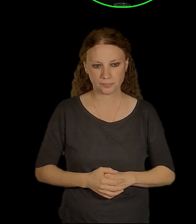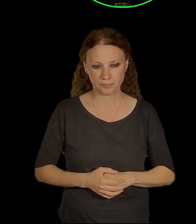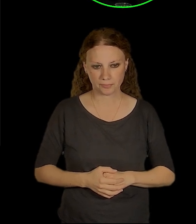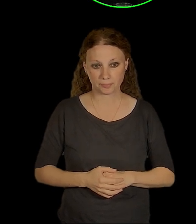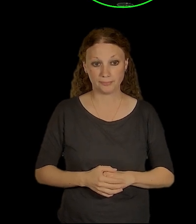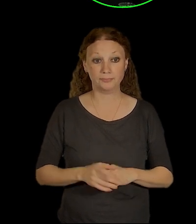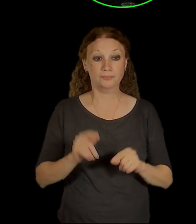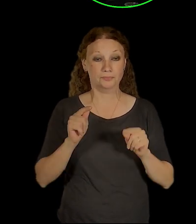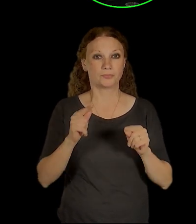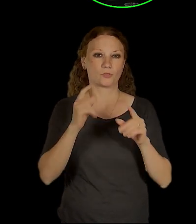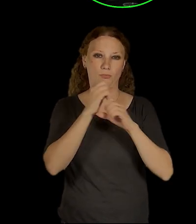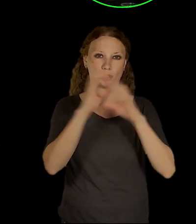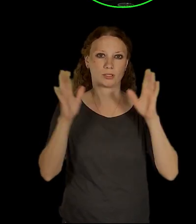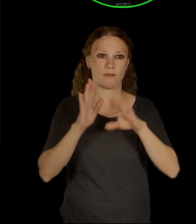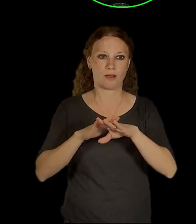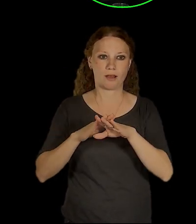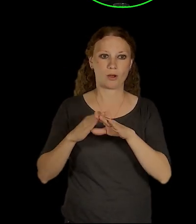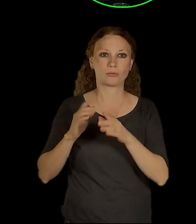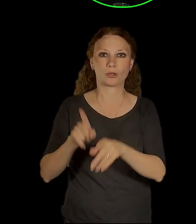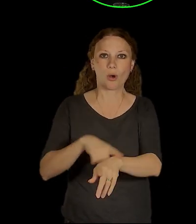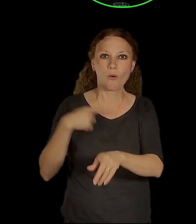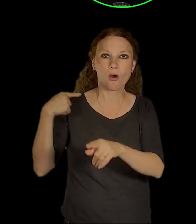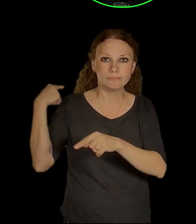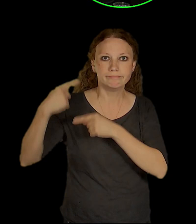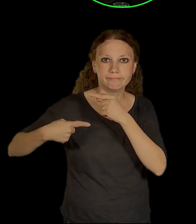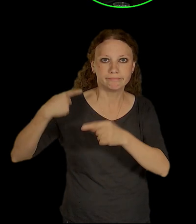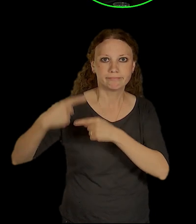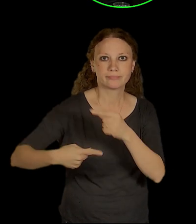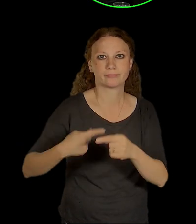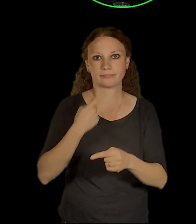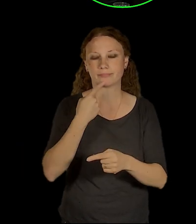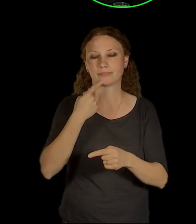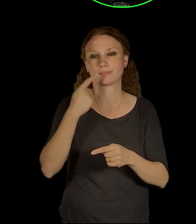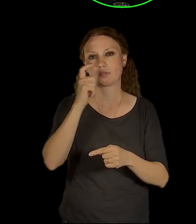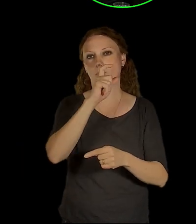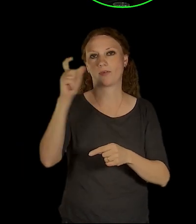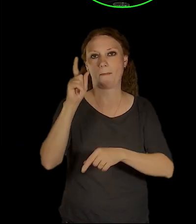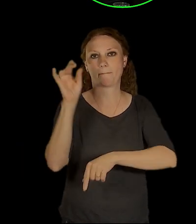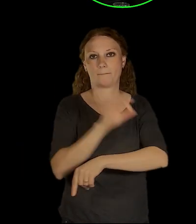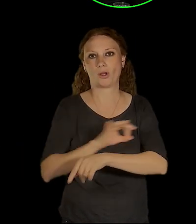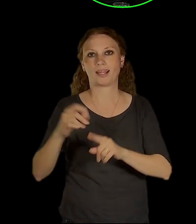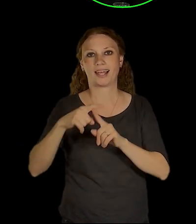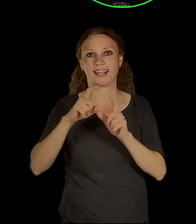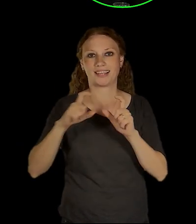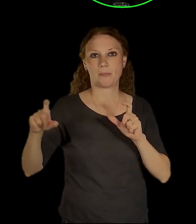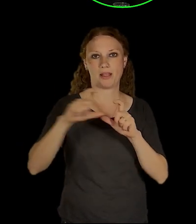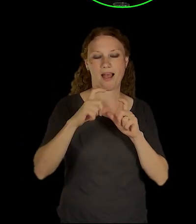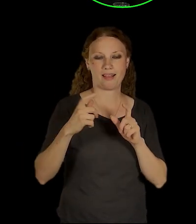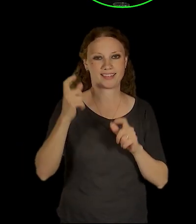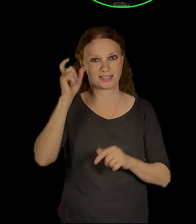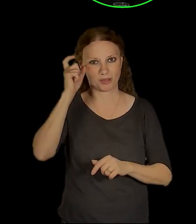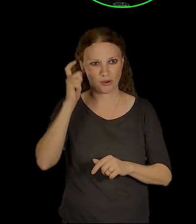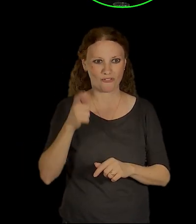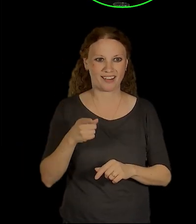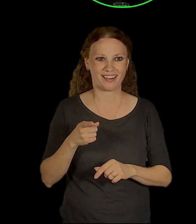pro představu, jak dlouhá historie je toho projektu, kterýmu říkáme Terminál Smíchov, ale který se takhle nejmenuje. Vlastně 2017